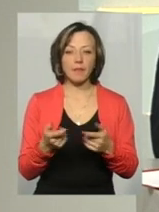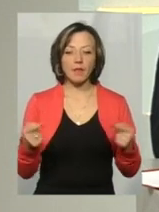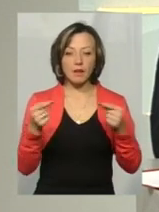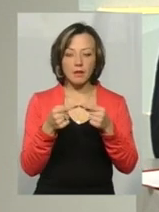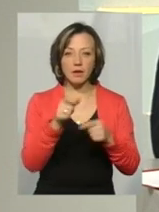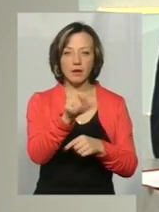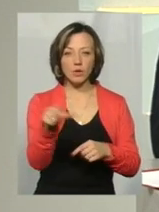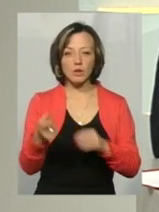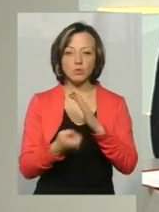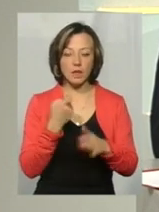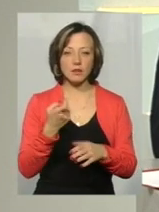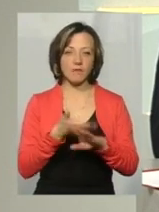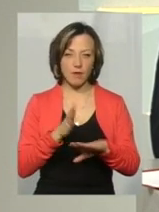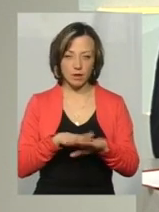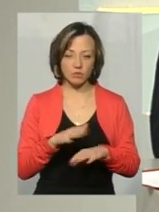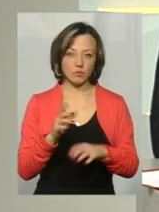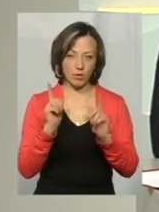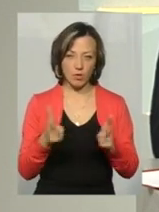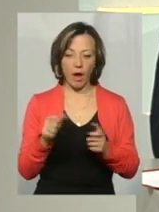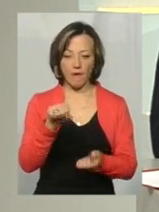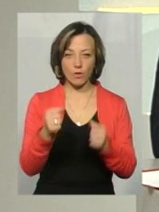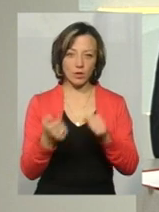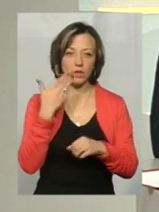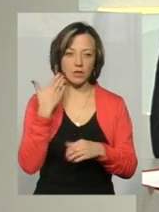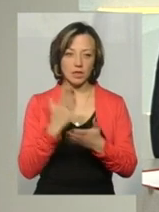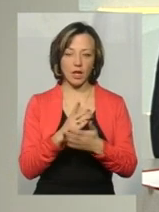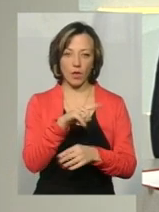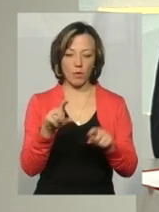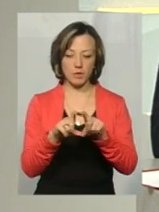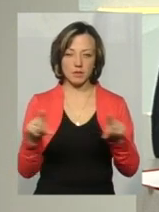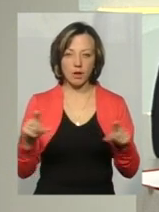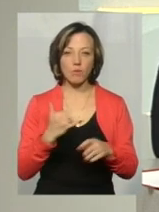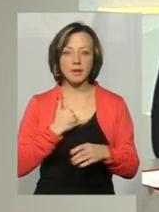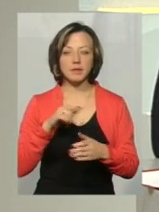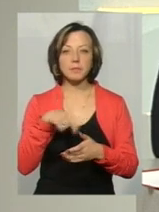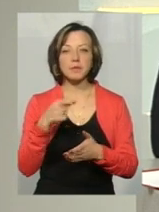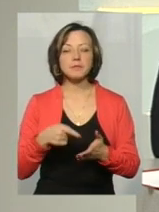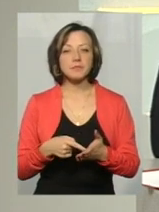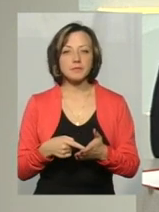дуже важко, абсолютно погоджуюсь, а водіїв там так легше, бо є номерний знак. У мене питання,